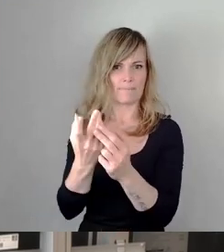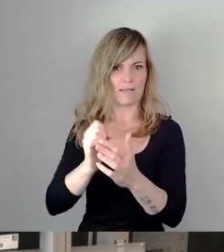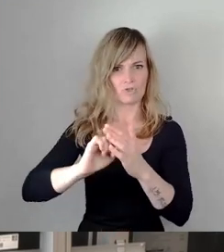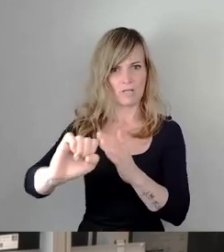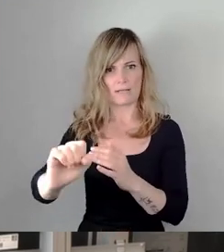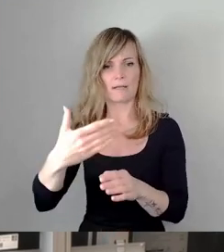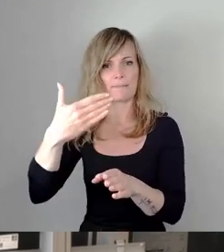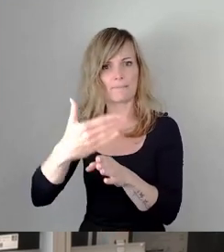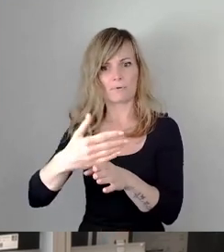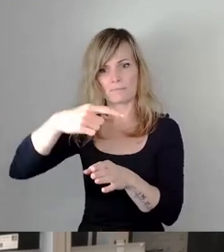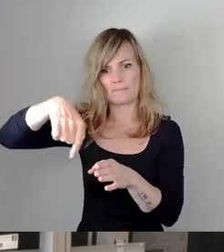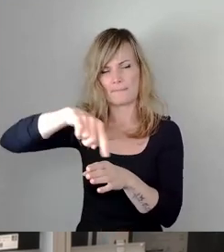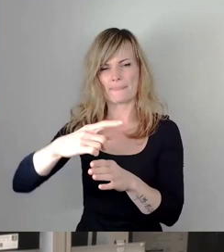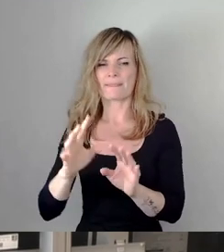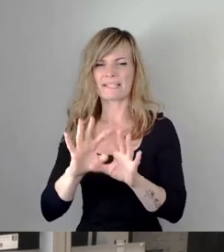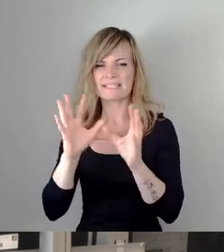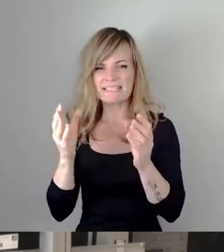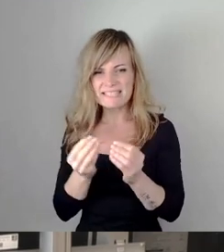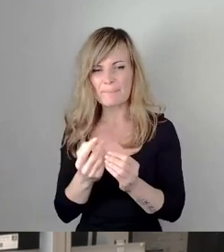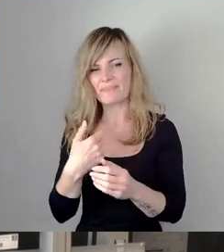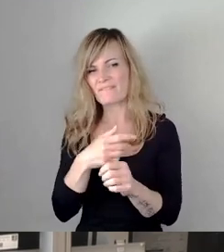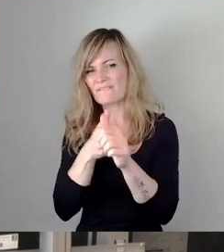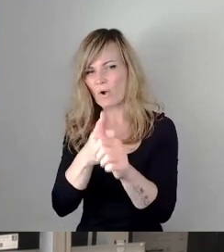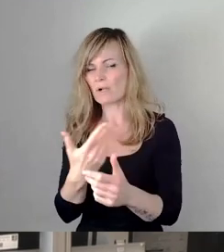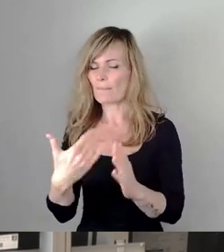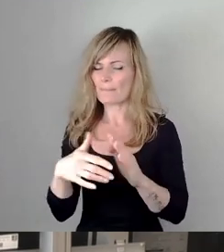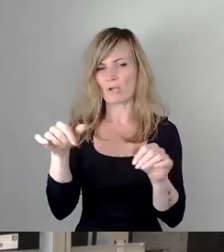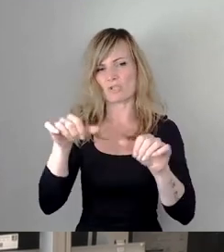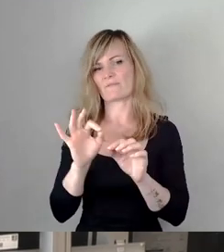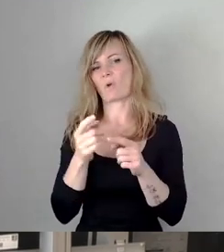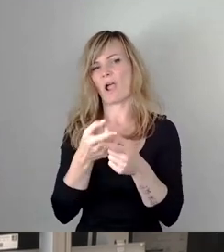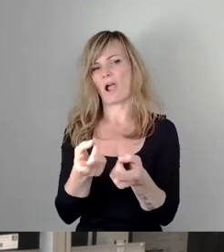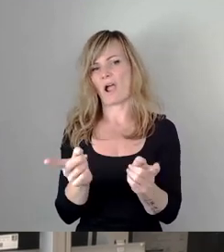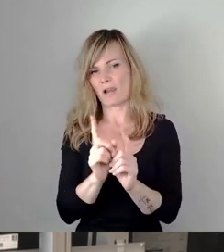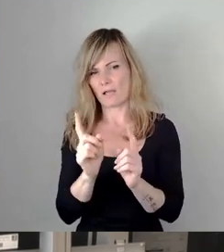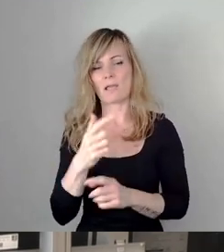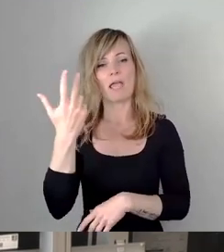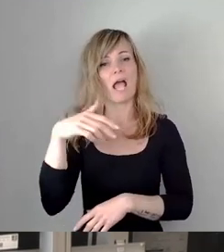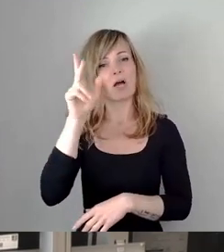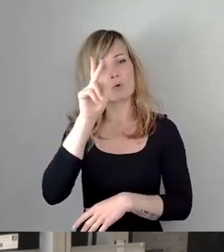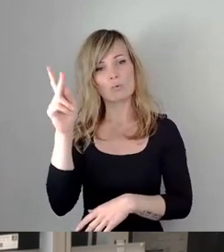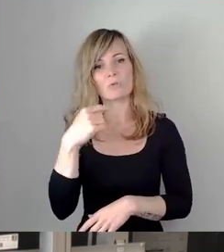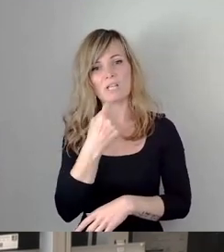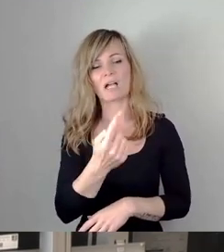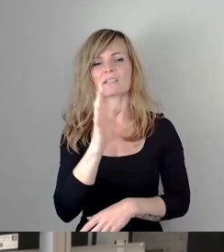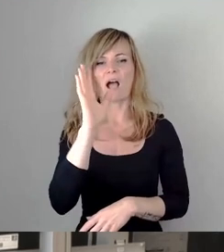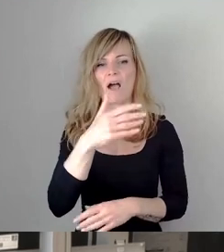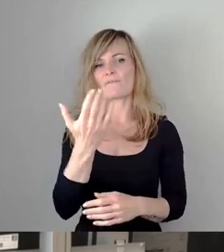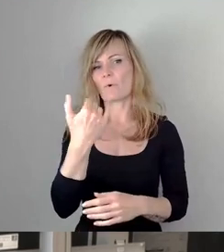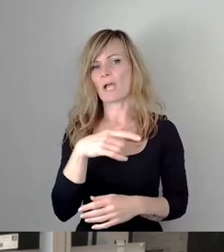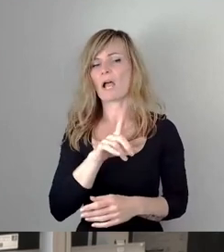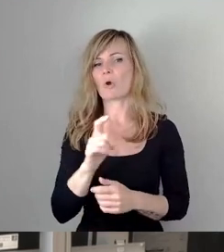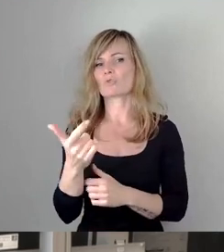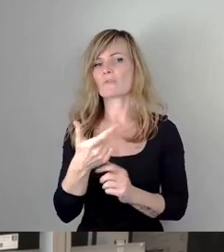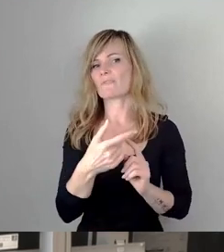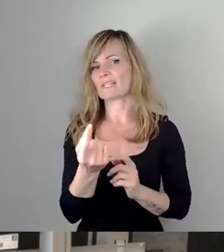insgesamt verschlechtert sich massiv. Das wiederum versucht Herr Kühn wieder damit abzumildern, indem er ursprünglich vorschlug, die Löschwitzer Straße für den Kfz